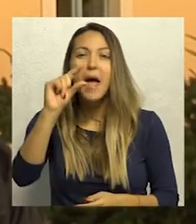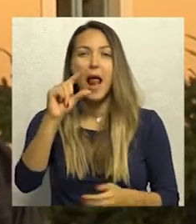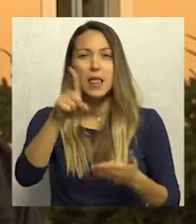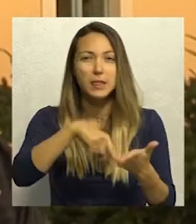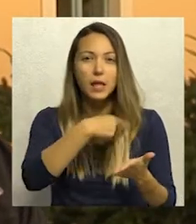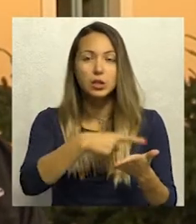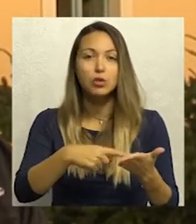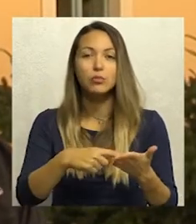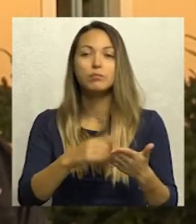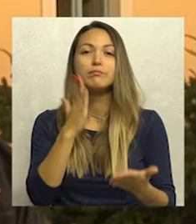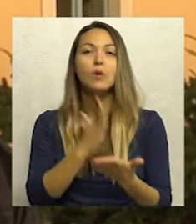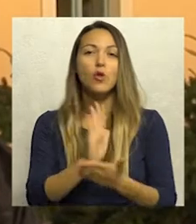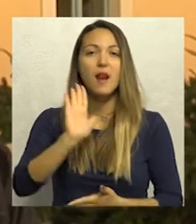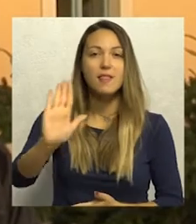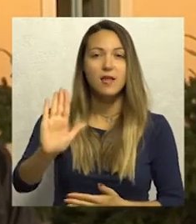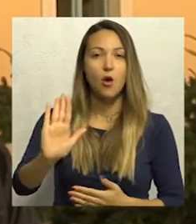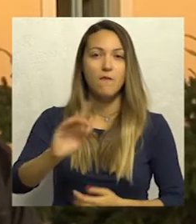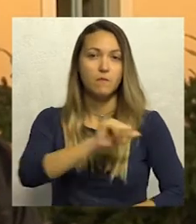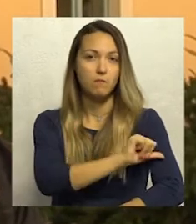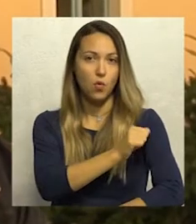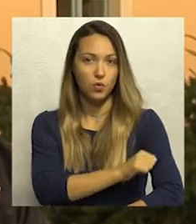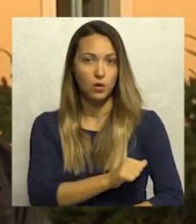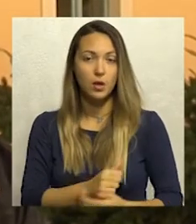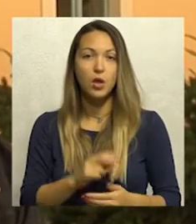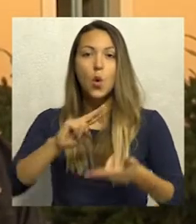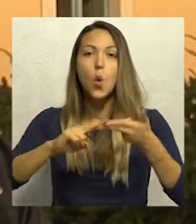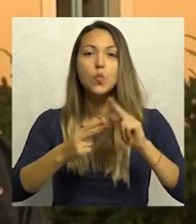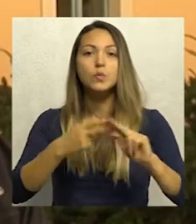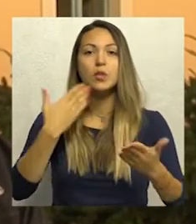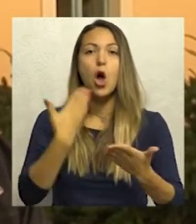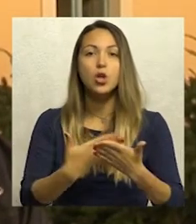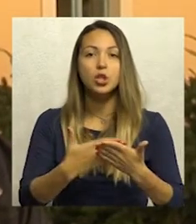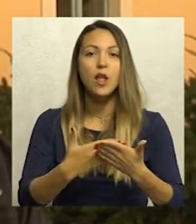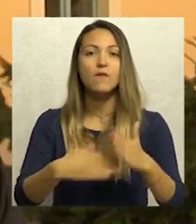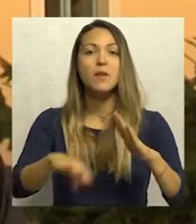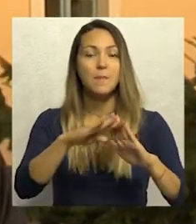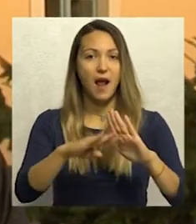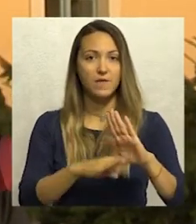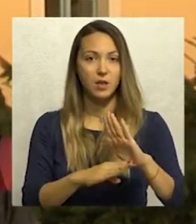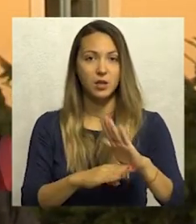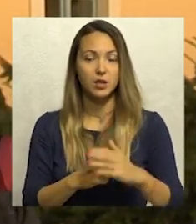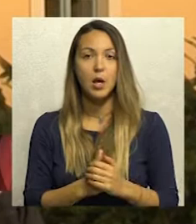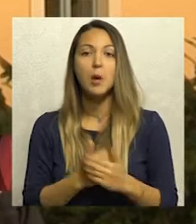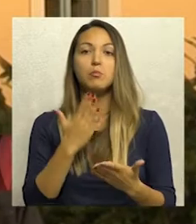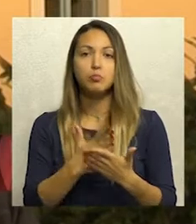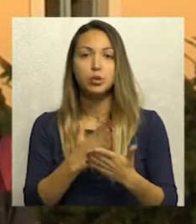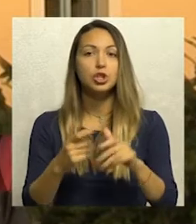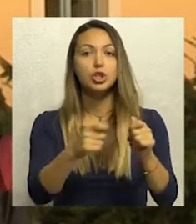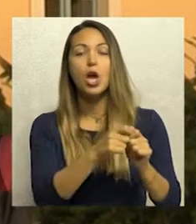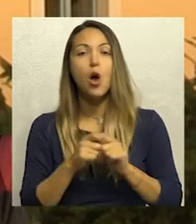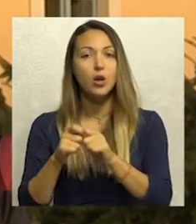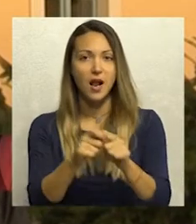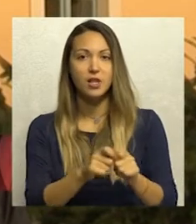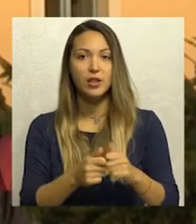neke male testove čisto namenjene njihovom uzrastu da bi se upoznalo sa nekim osnovnim pravilima. Tom prilikom biće